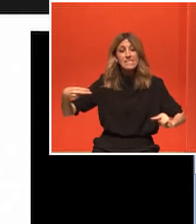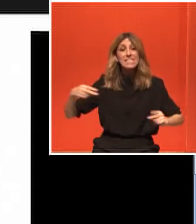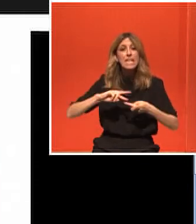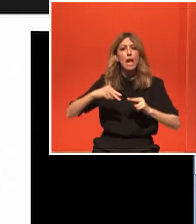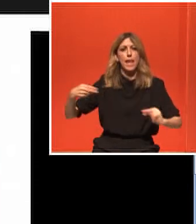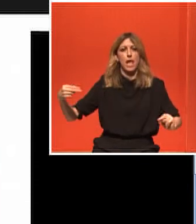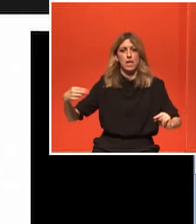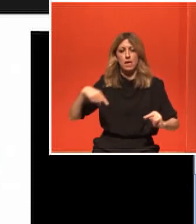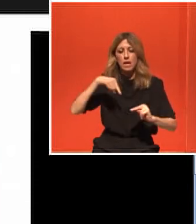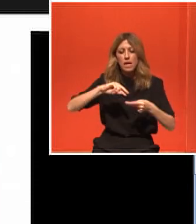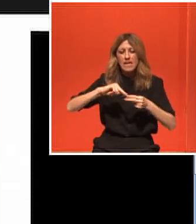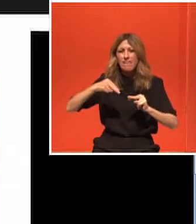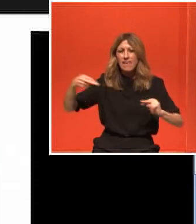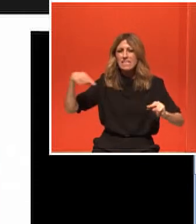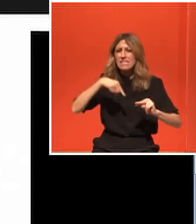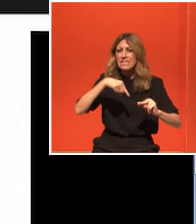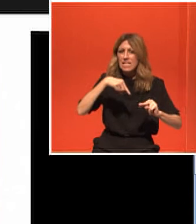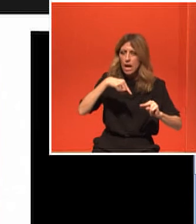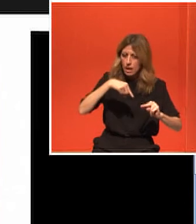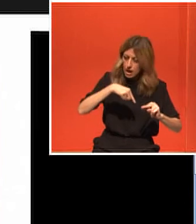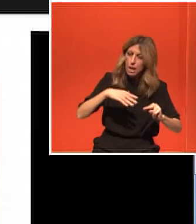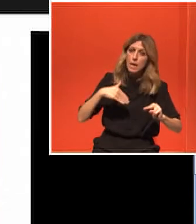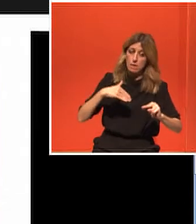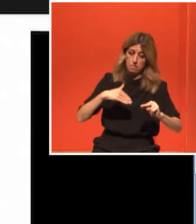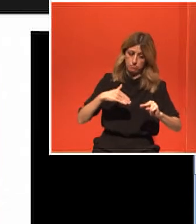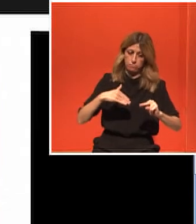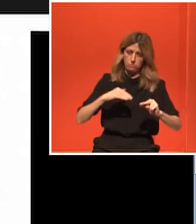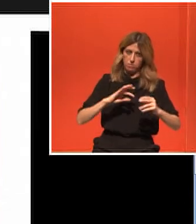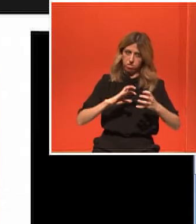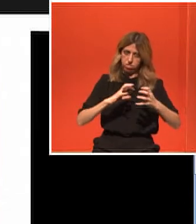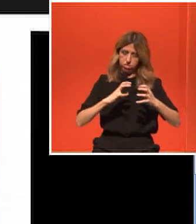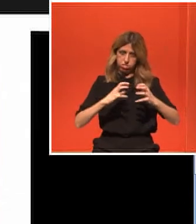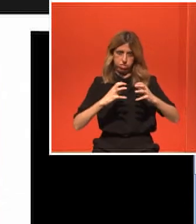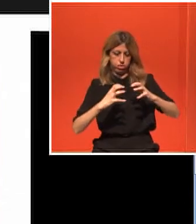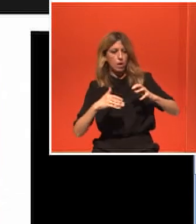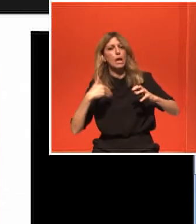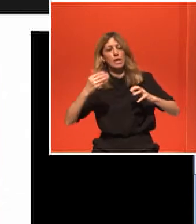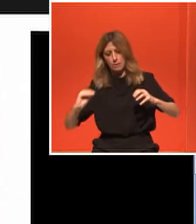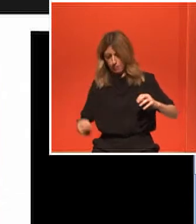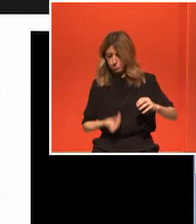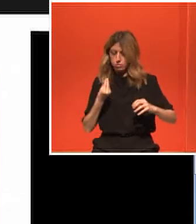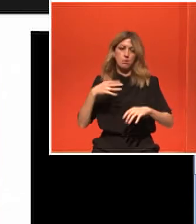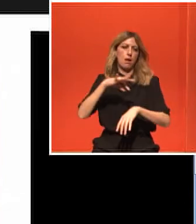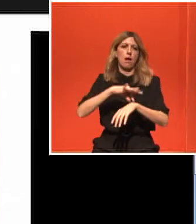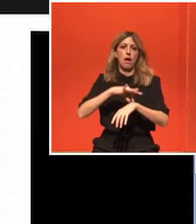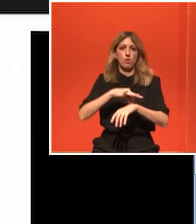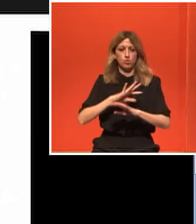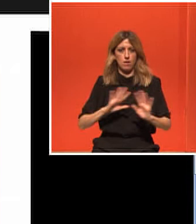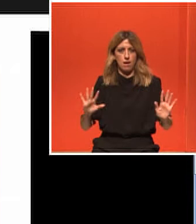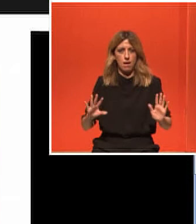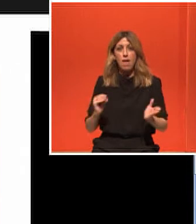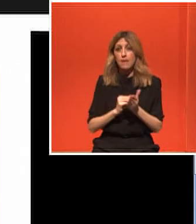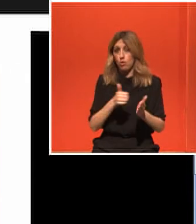νοσημάτων και αυτά τα οποία θα δούμε γιατί αυτές οι αλλαγές κληρονομούνται δεν τις έχει μόνο αυτός που υφίσταται